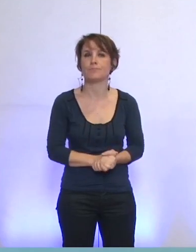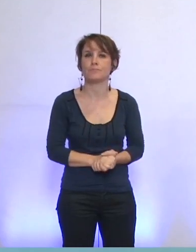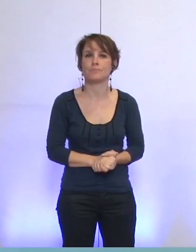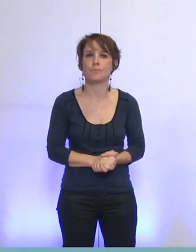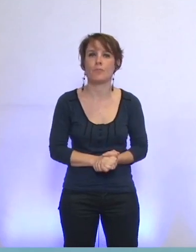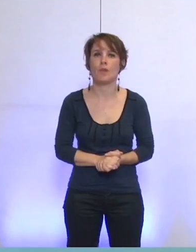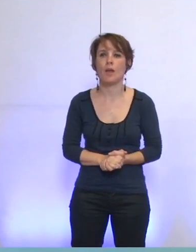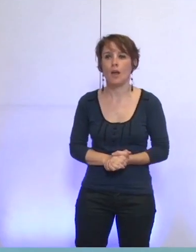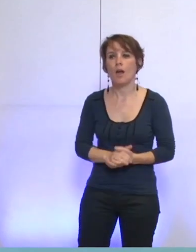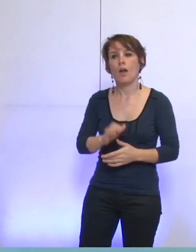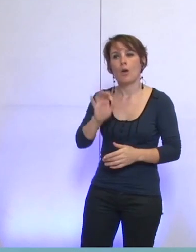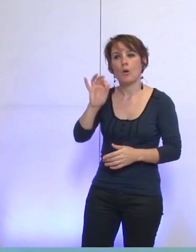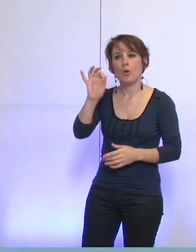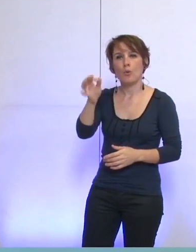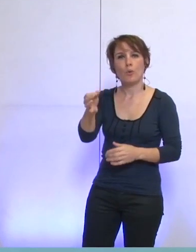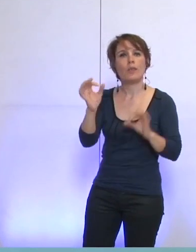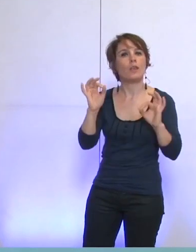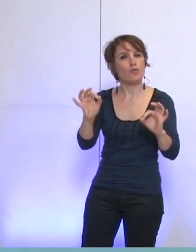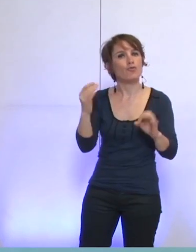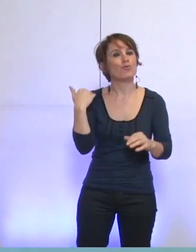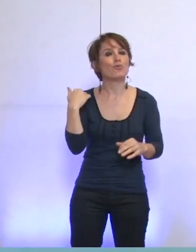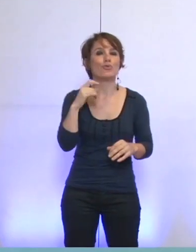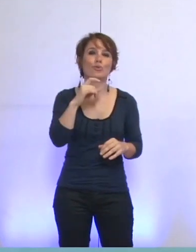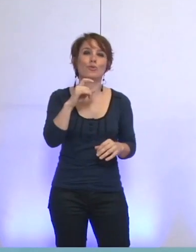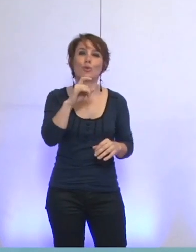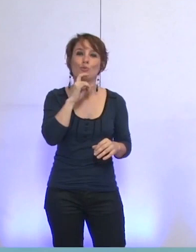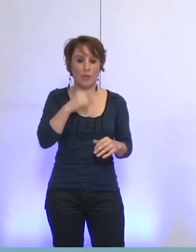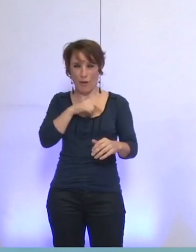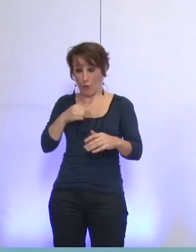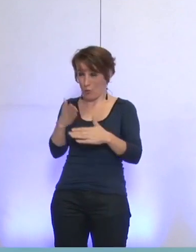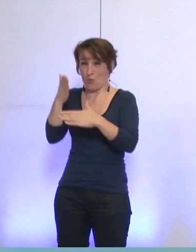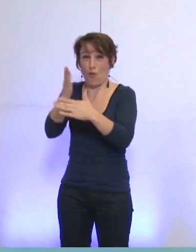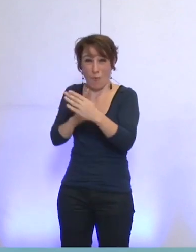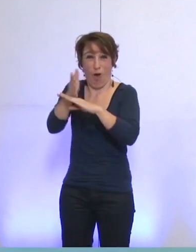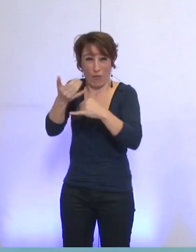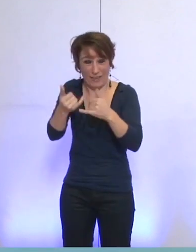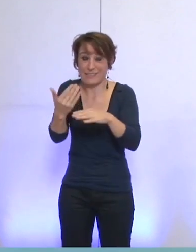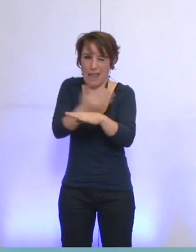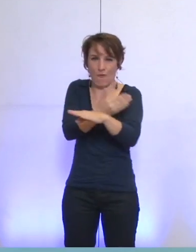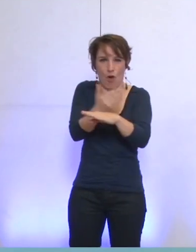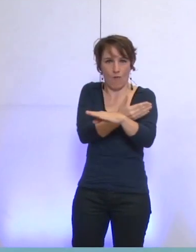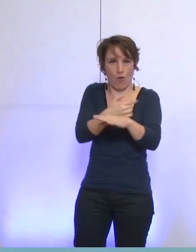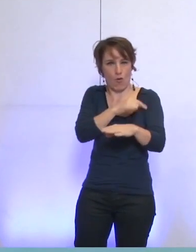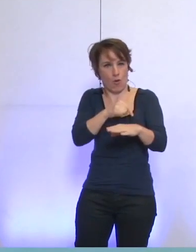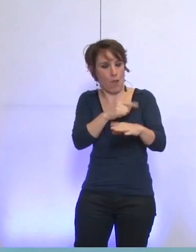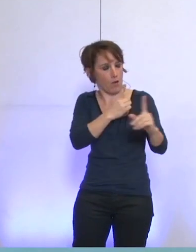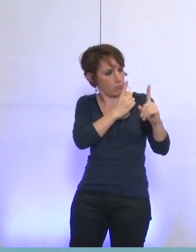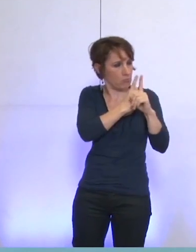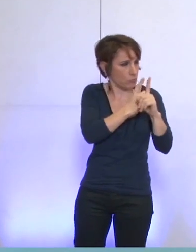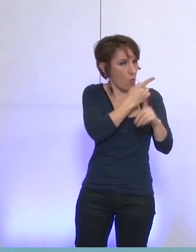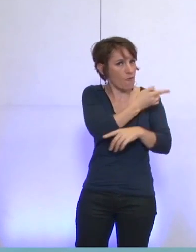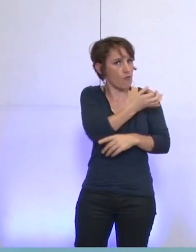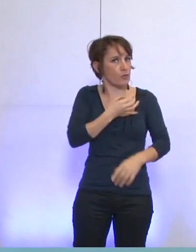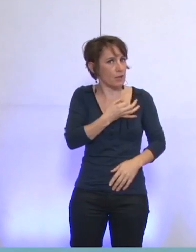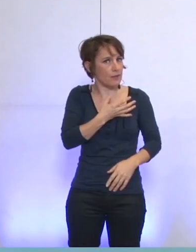Voilà, donc vous nous avez reçu juste avant qu'on puisse intervenir dans le cadre du Conseil. Vous nous avez assuré que vous répondriez à nos questions. Les questions qu vous a